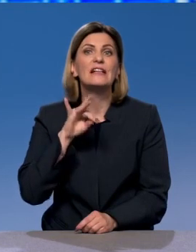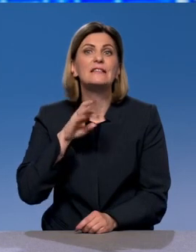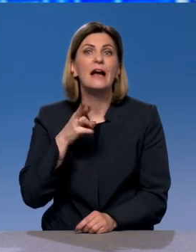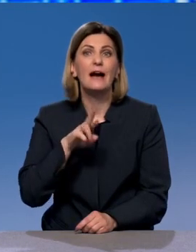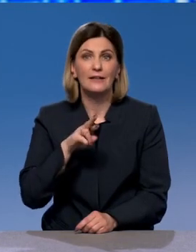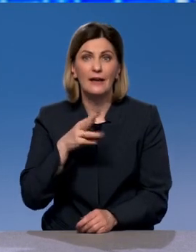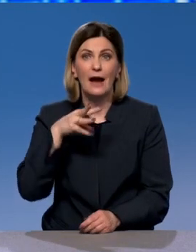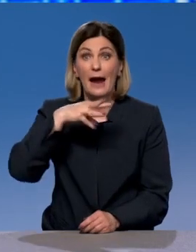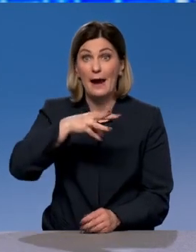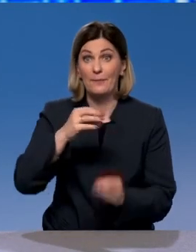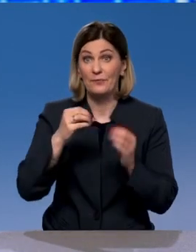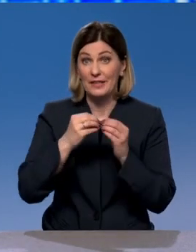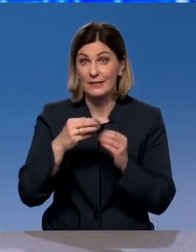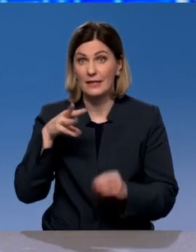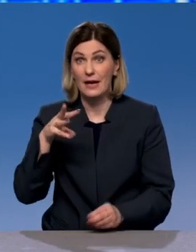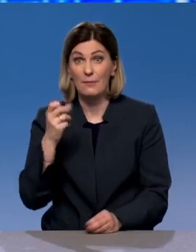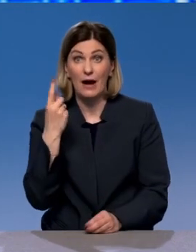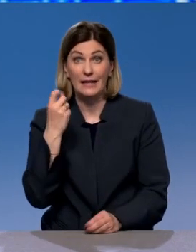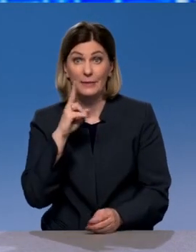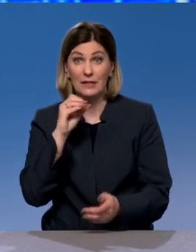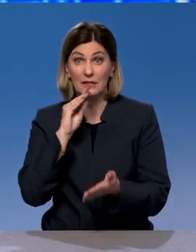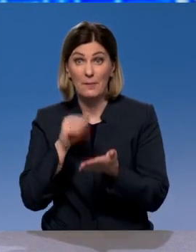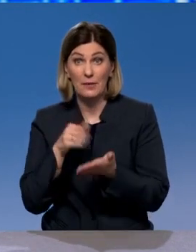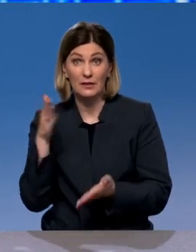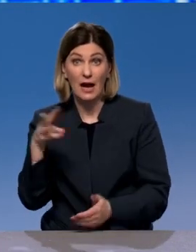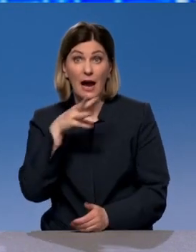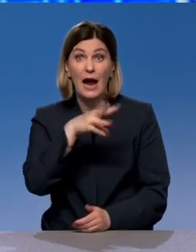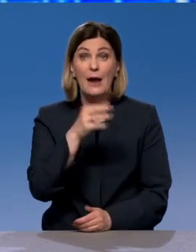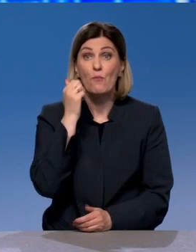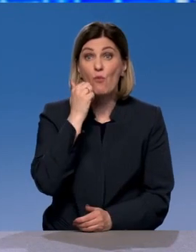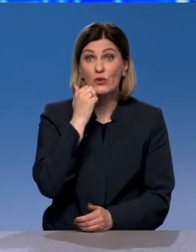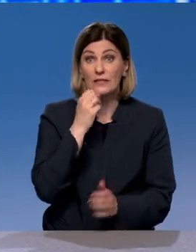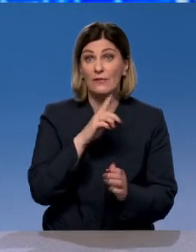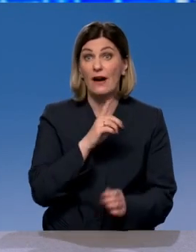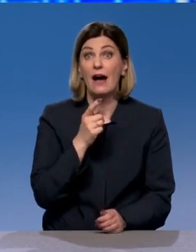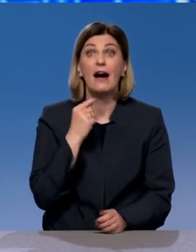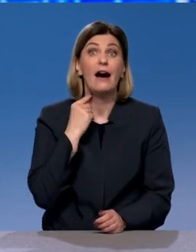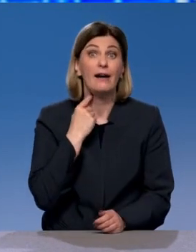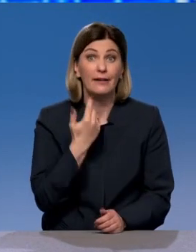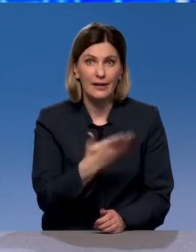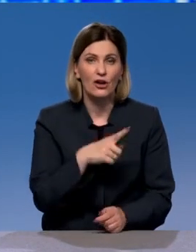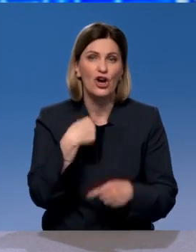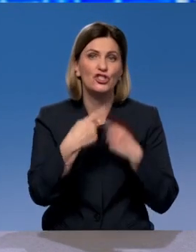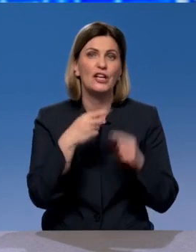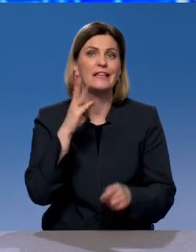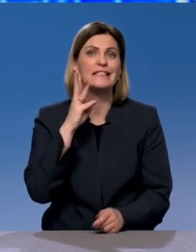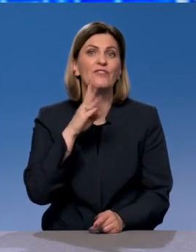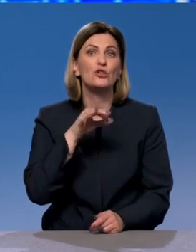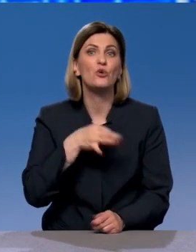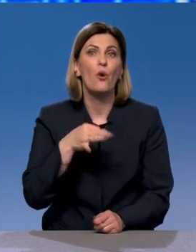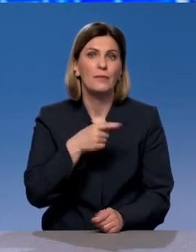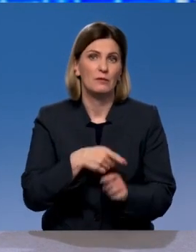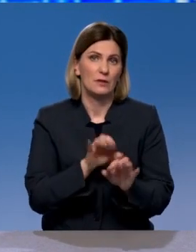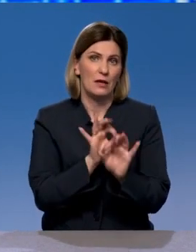М10 и М11 на Петербург, М9 Москва-Рига, через Тверскую область идеальные. Федеральная трасса Р